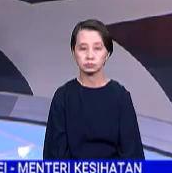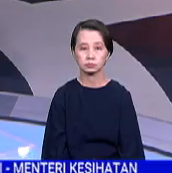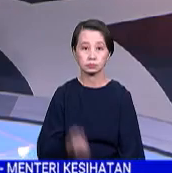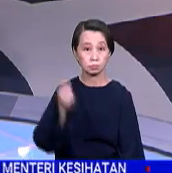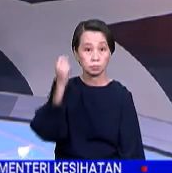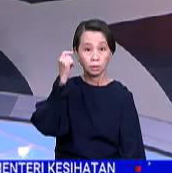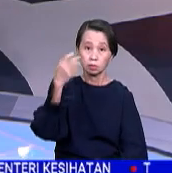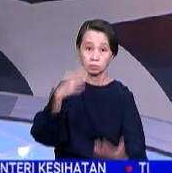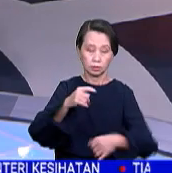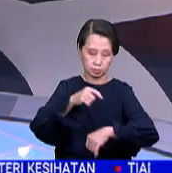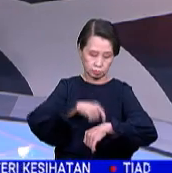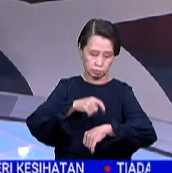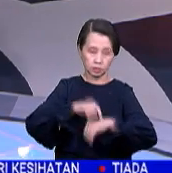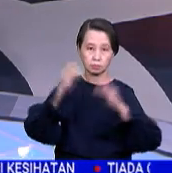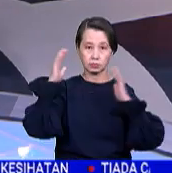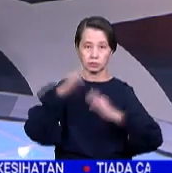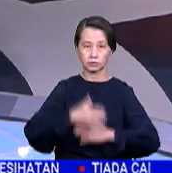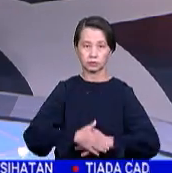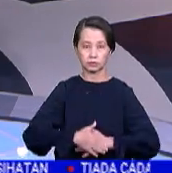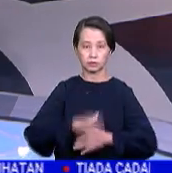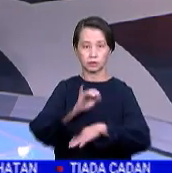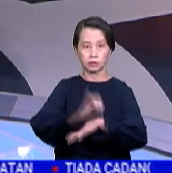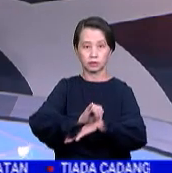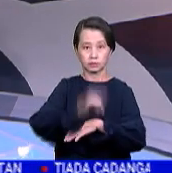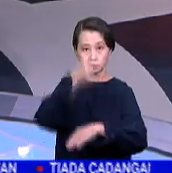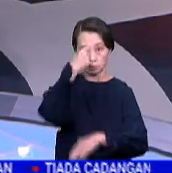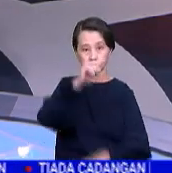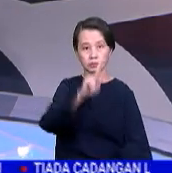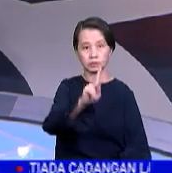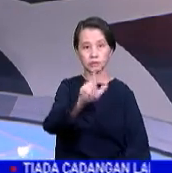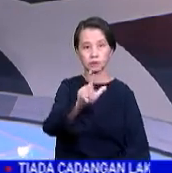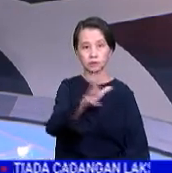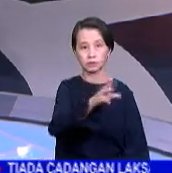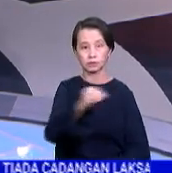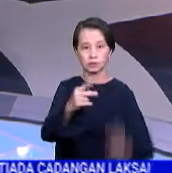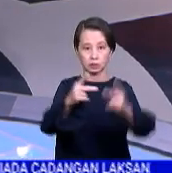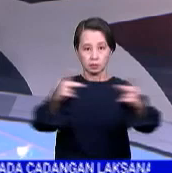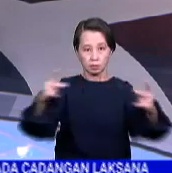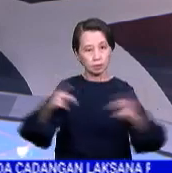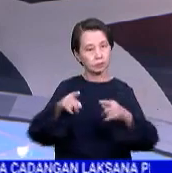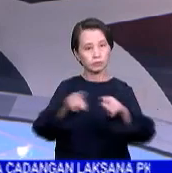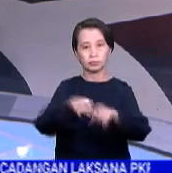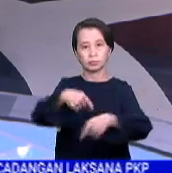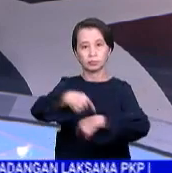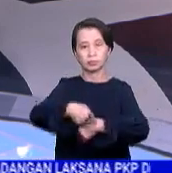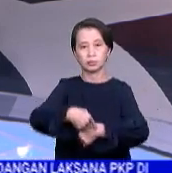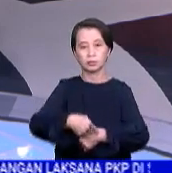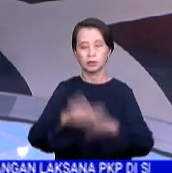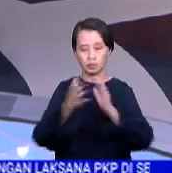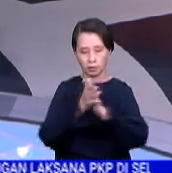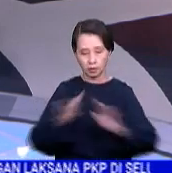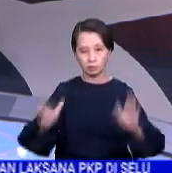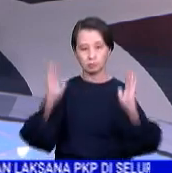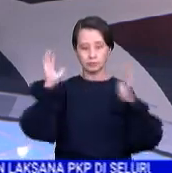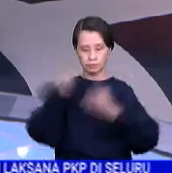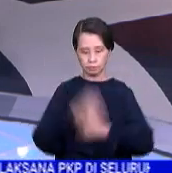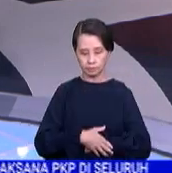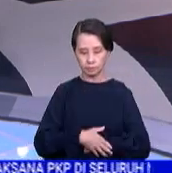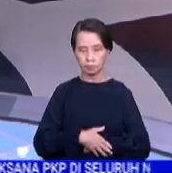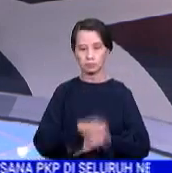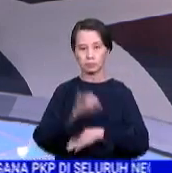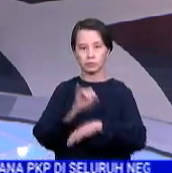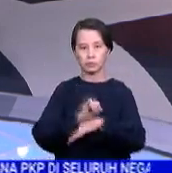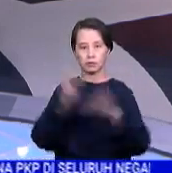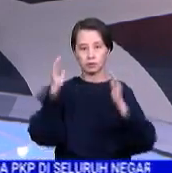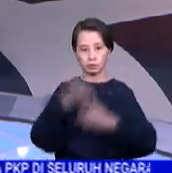Sebentar tadi telah pun masuk waktu solat Fadu Isyad bagi Kuala Lumpur dan kawasan-kawasan yang sewaktu dengannya. Selamat menunaikan solat Fadu Isyad